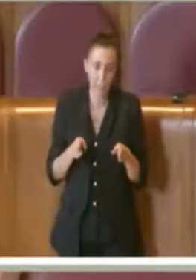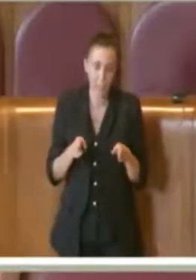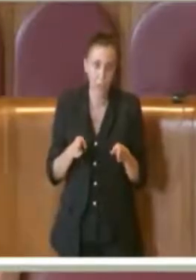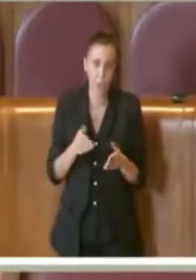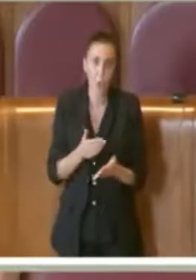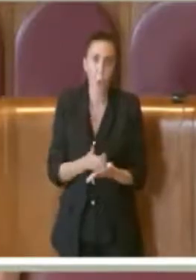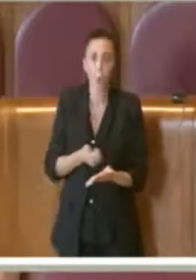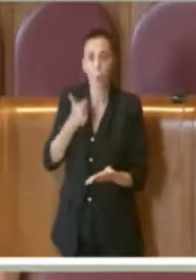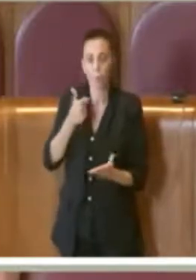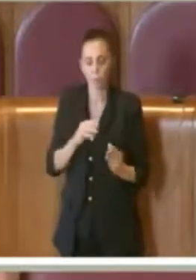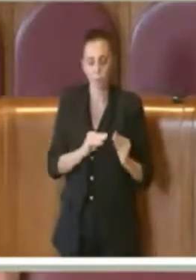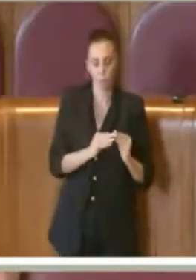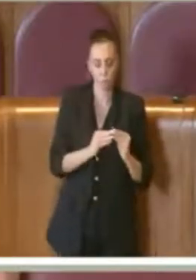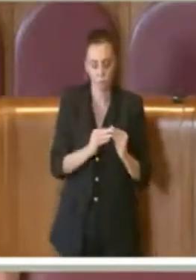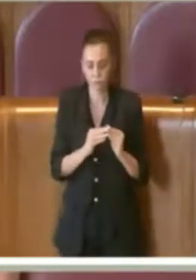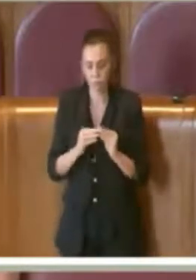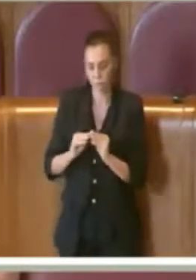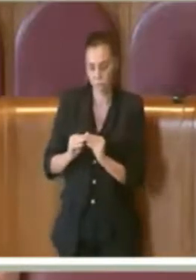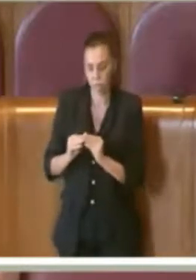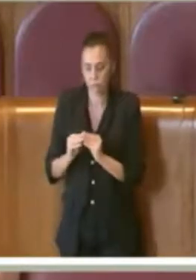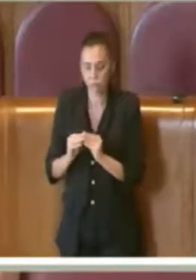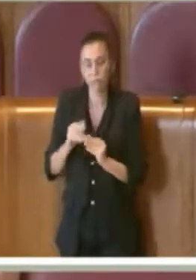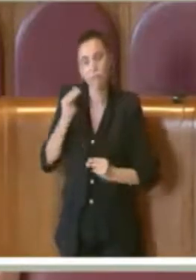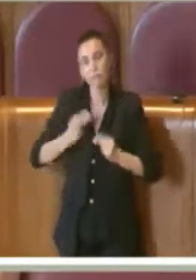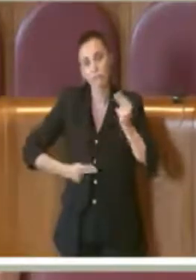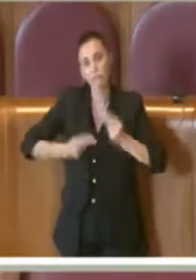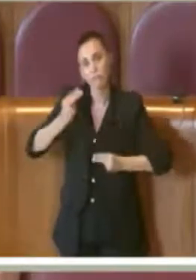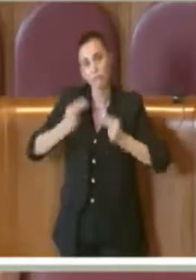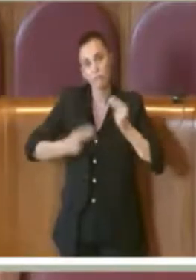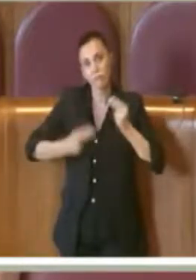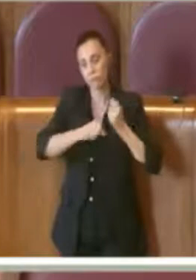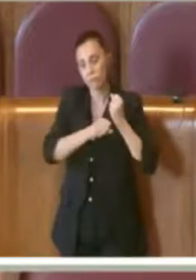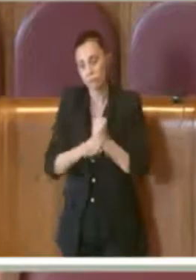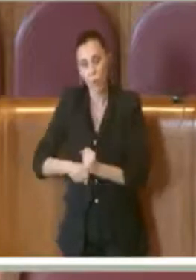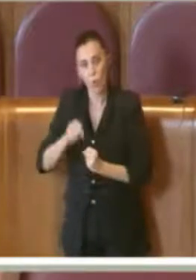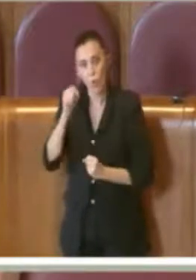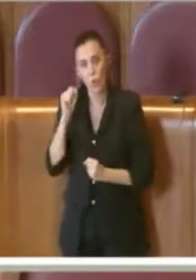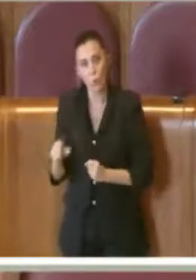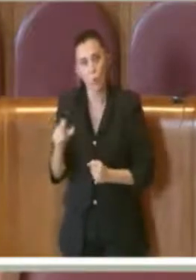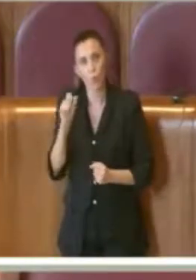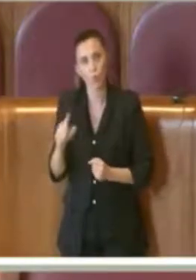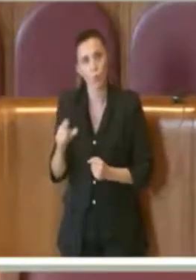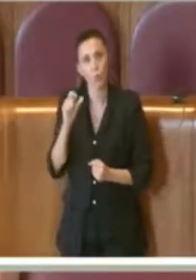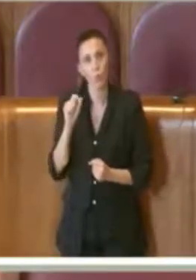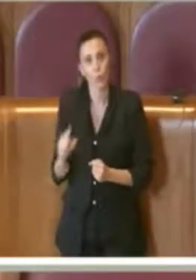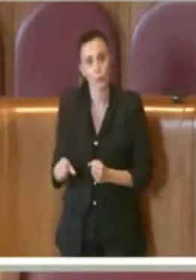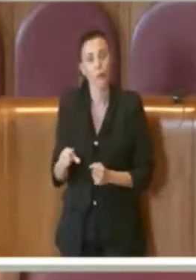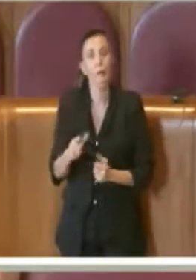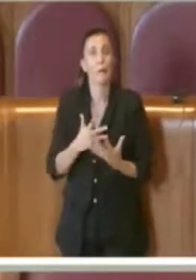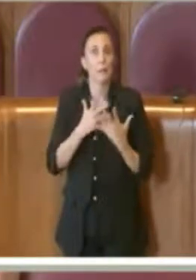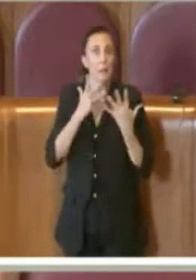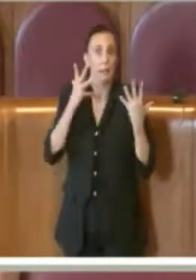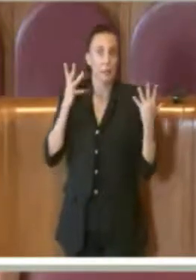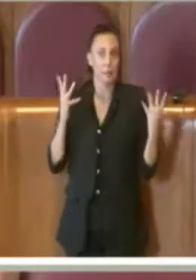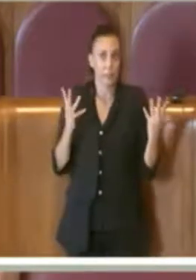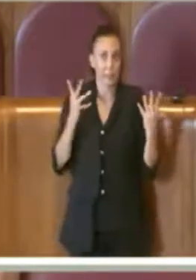risistemazione dei conti delle istituzioni culturali e ovviamente